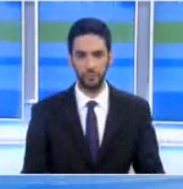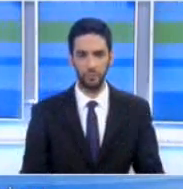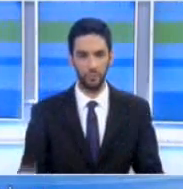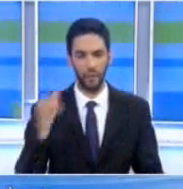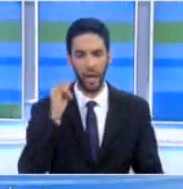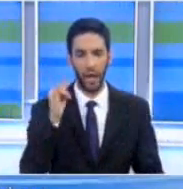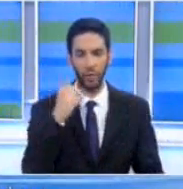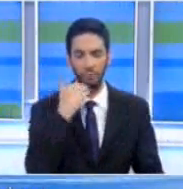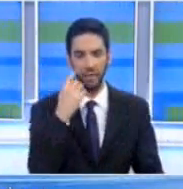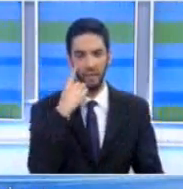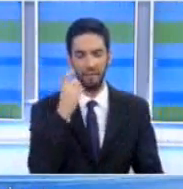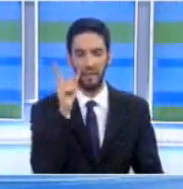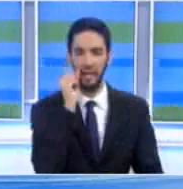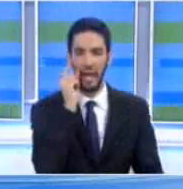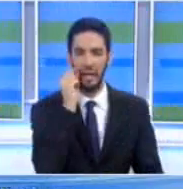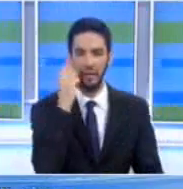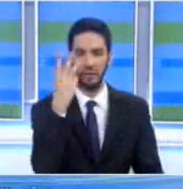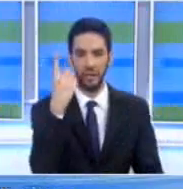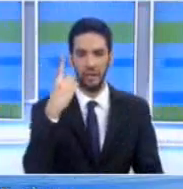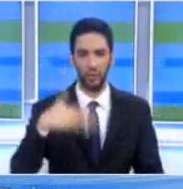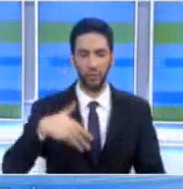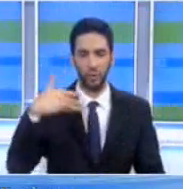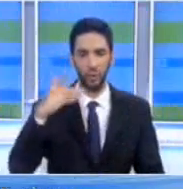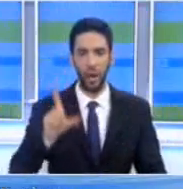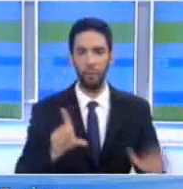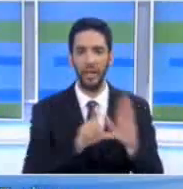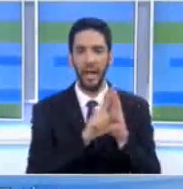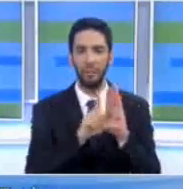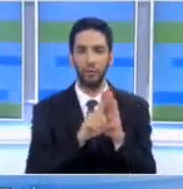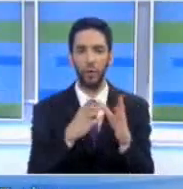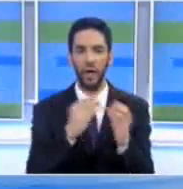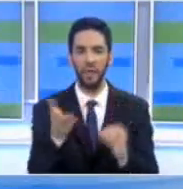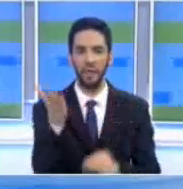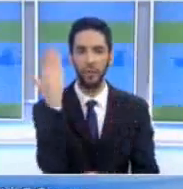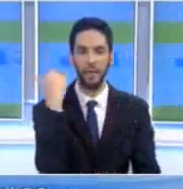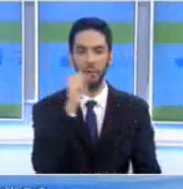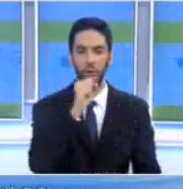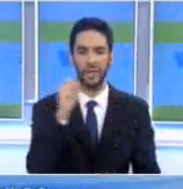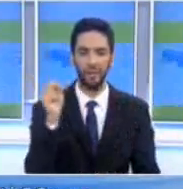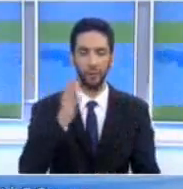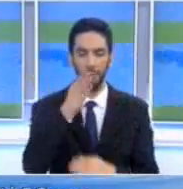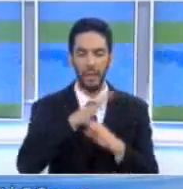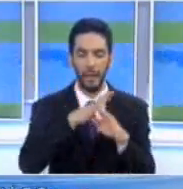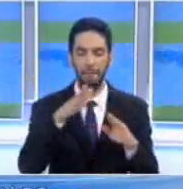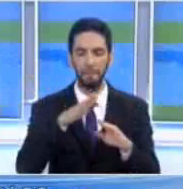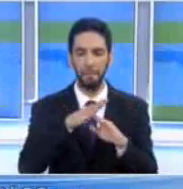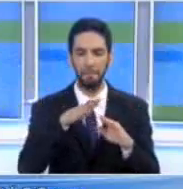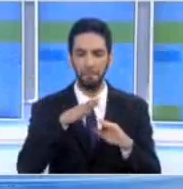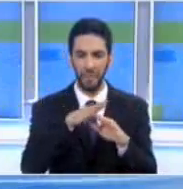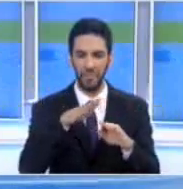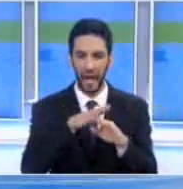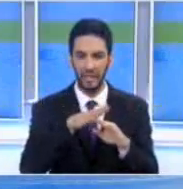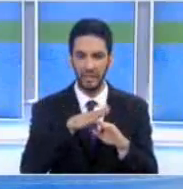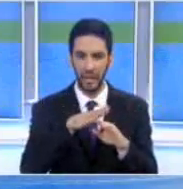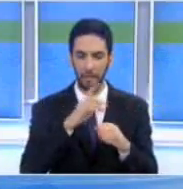Άφαντος παραμένει ο δίτης Ανδρέας Γιάνγκου 31 ετών από την Ερήμη τα ίχνη το οποίο χάθηκαν από το περασμένο Σάββατο όταν μετέβηγε